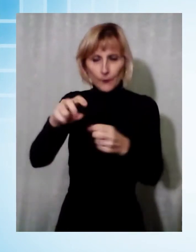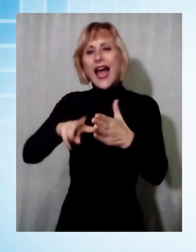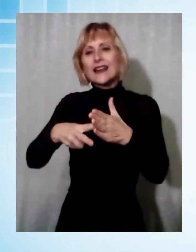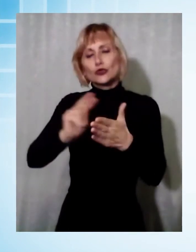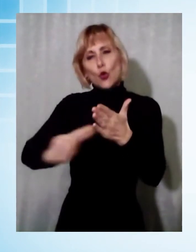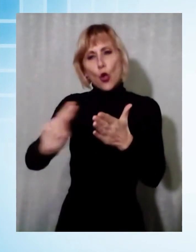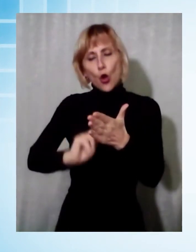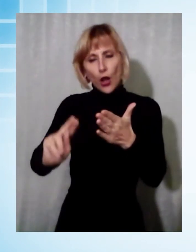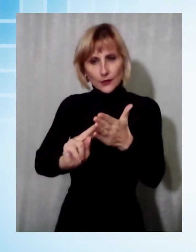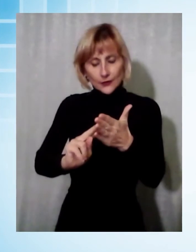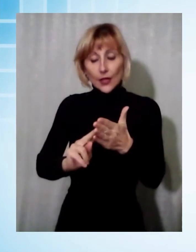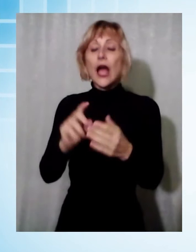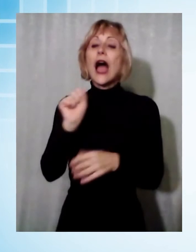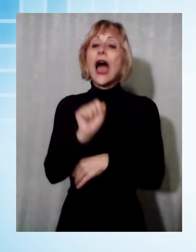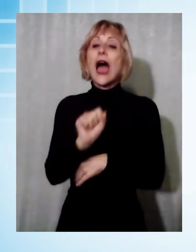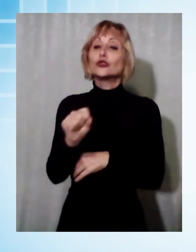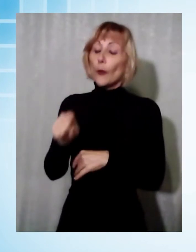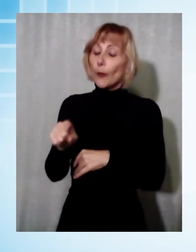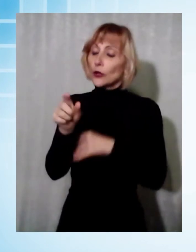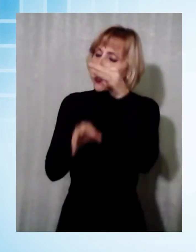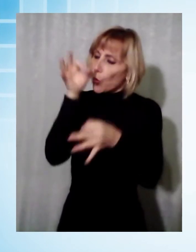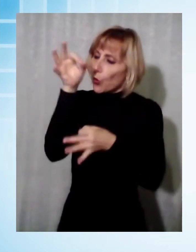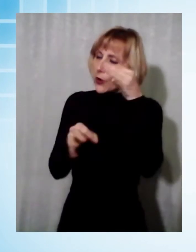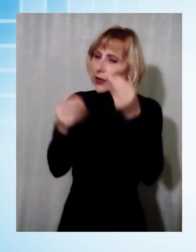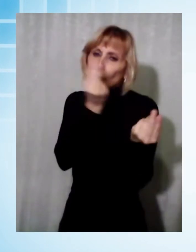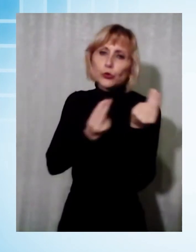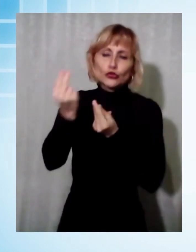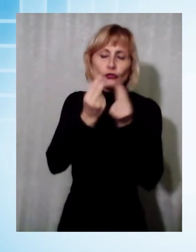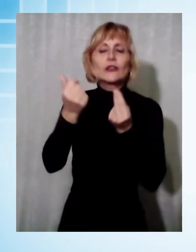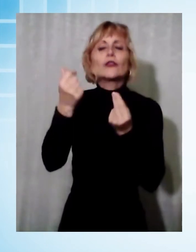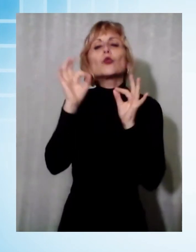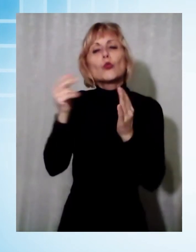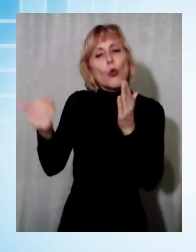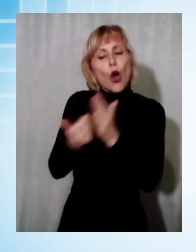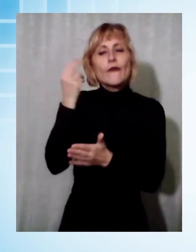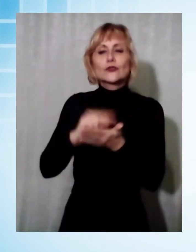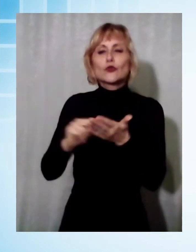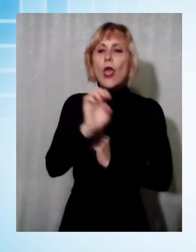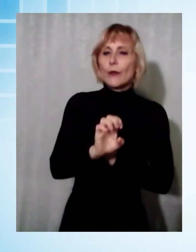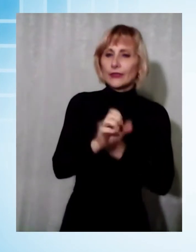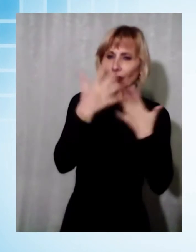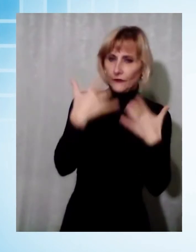che per Alto Pascio ha curato la progettazione anche per la nuova scuola elementare di Badia Pozzeveri.